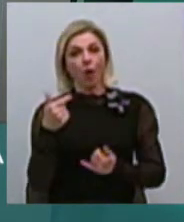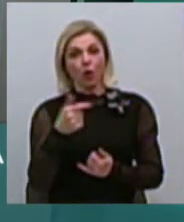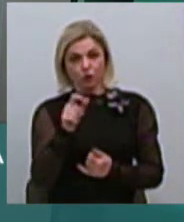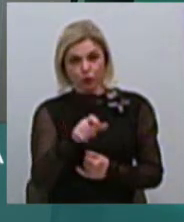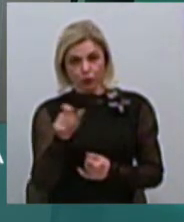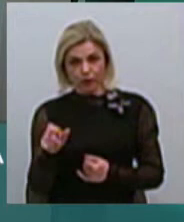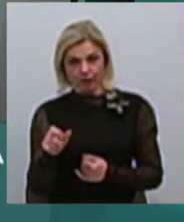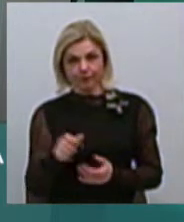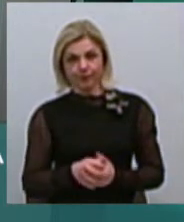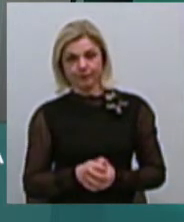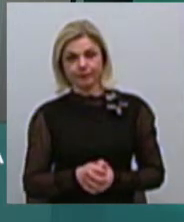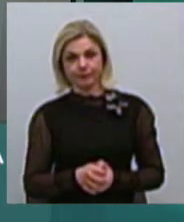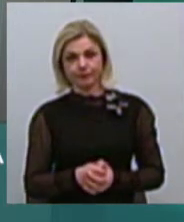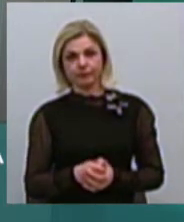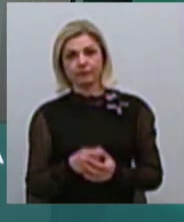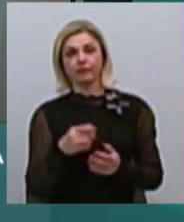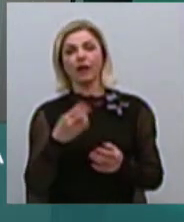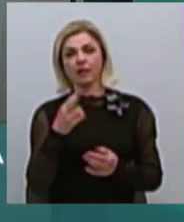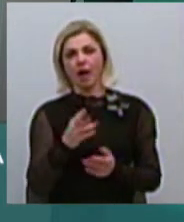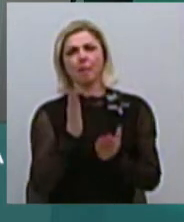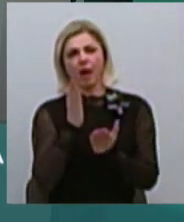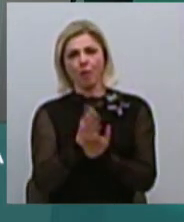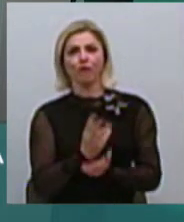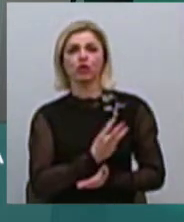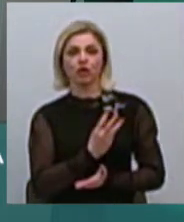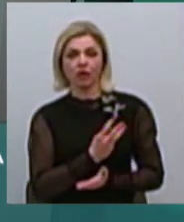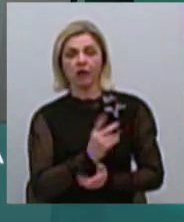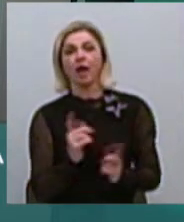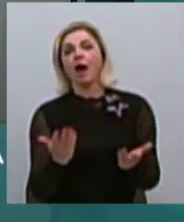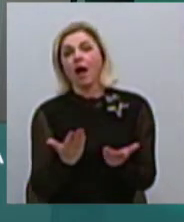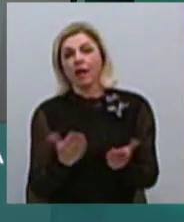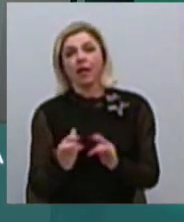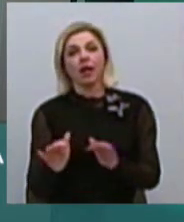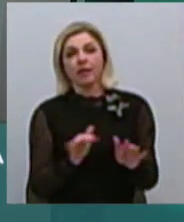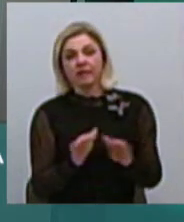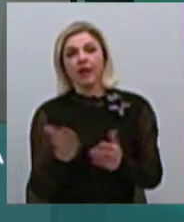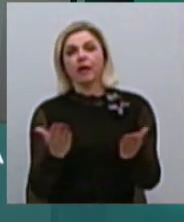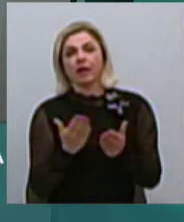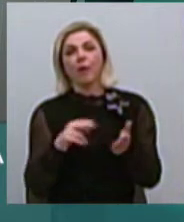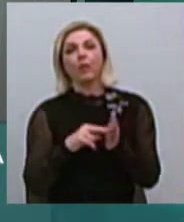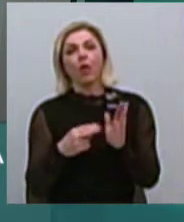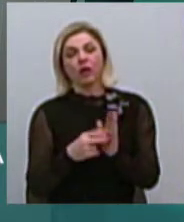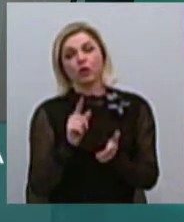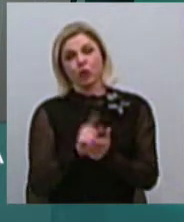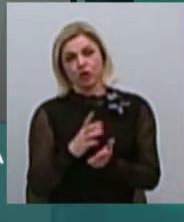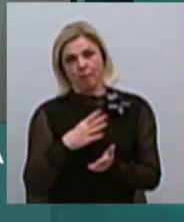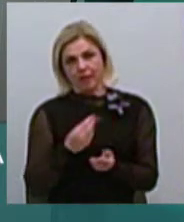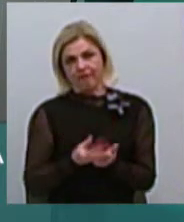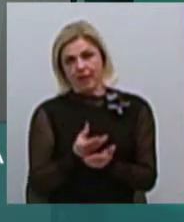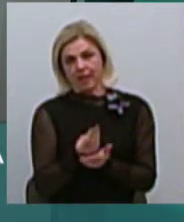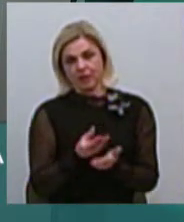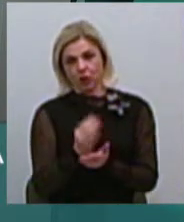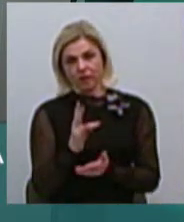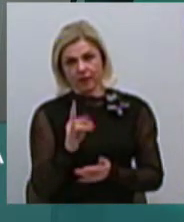скажімо так, прямого волеиз'явлений о тому, які действия, які проекти должны бути профінансовані.